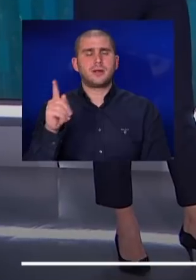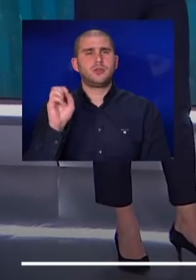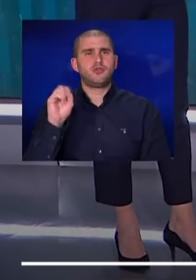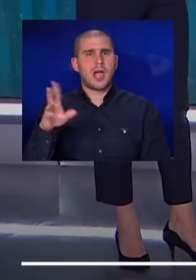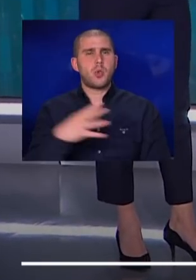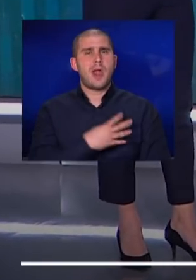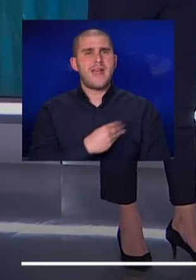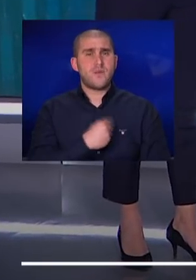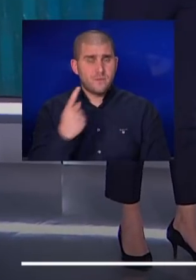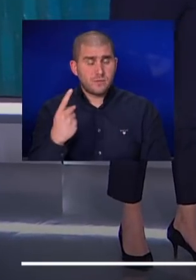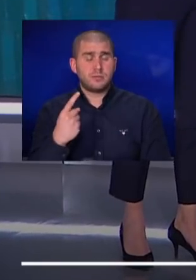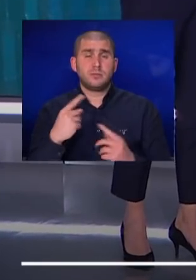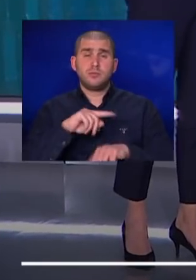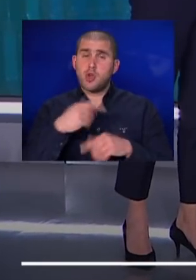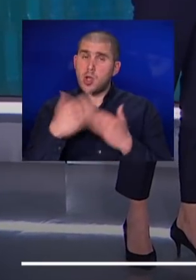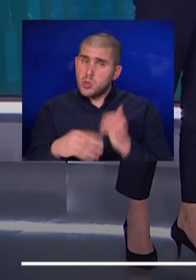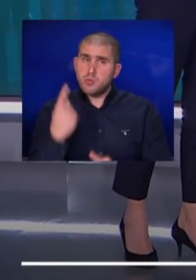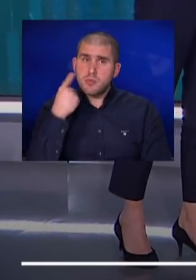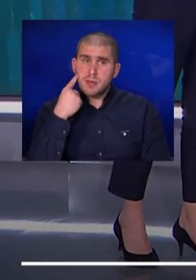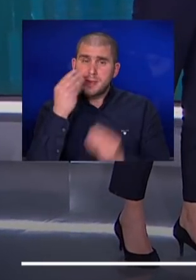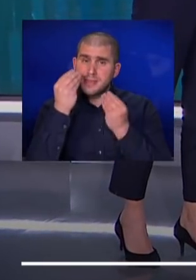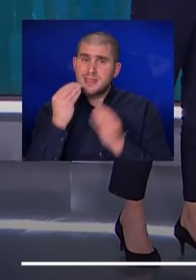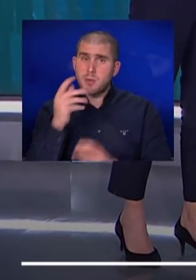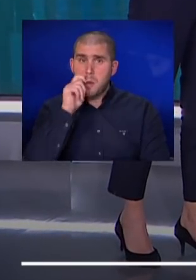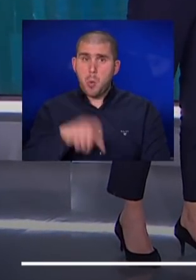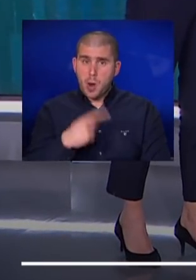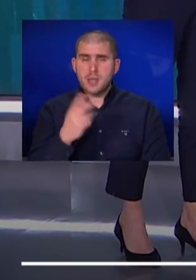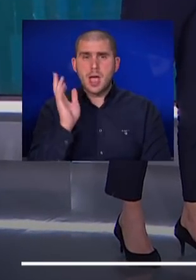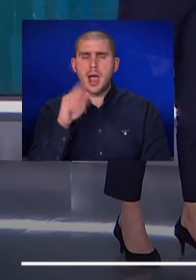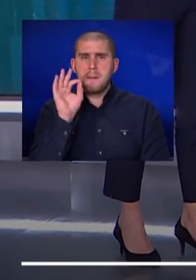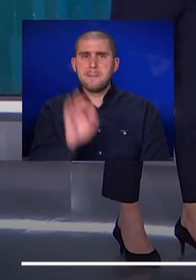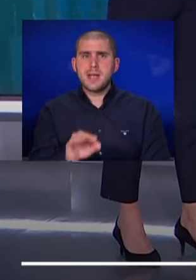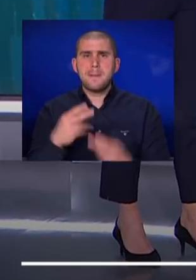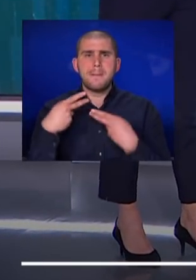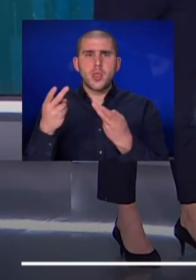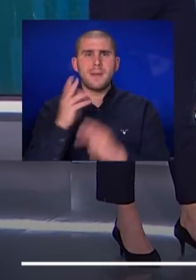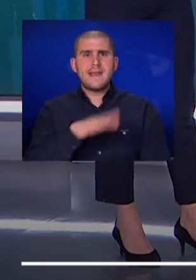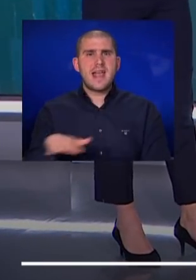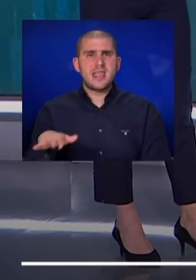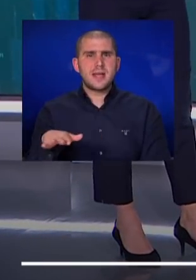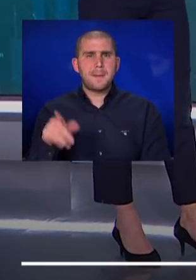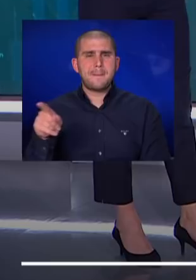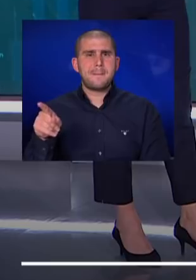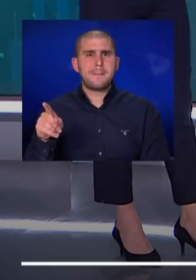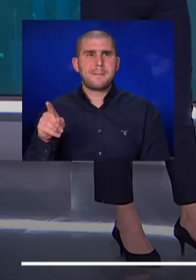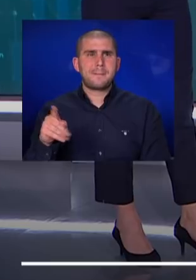כשבשעות האחרונות, גל, אנחנו שומעים דיווחים באוקראינה, על פגיעה בבית חולים לילדים במריופול.